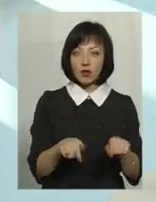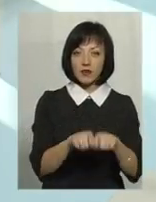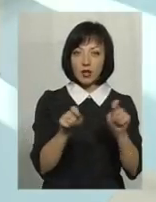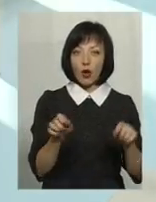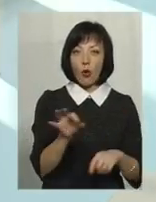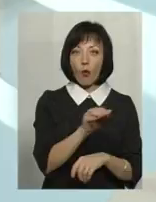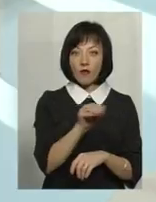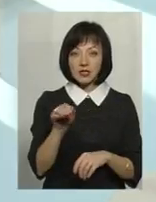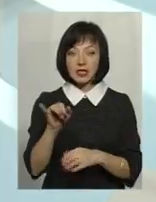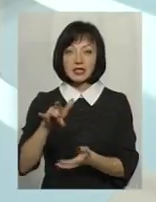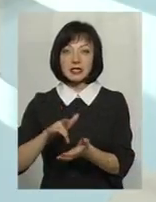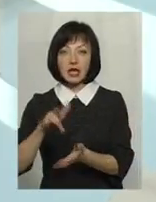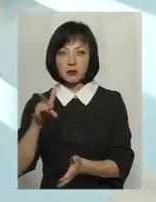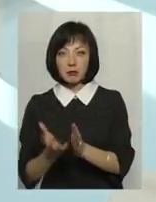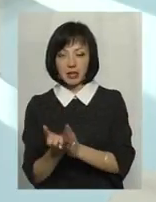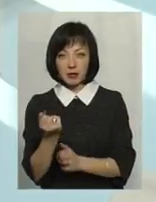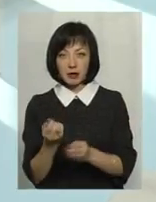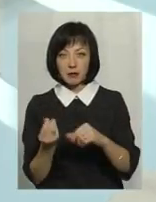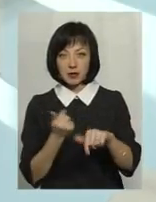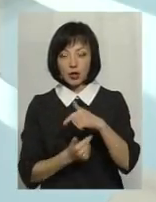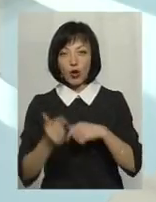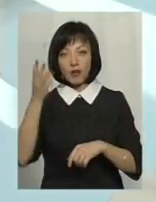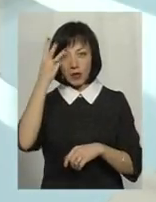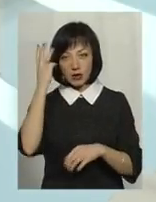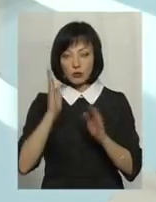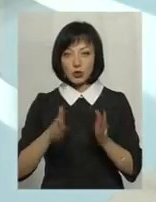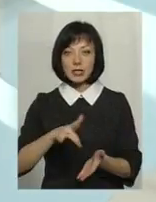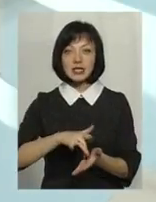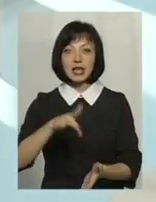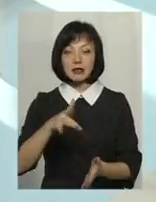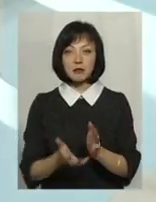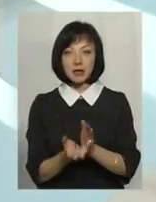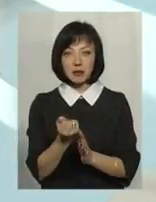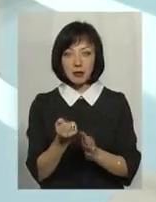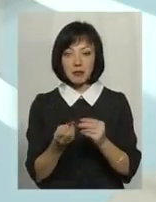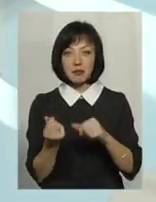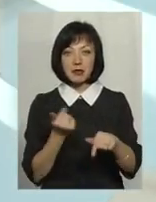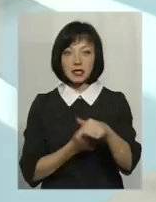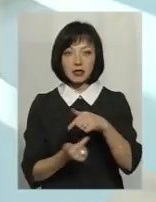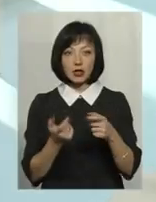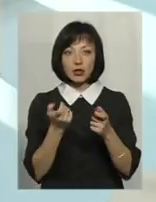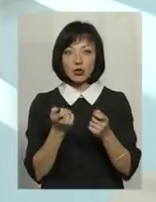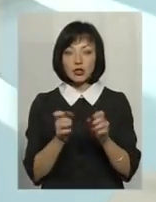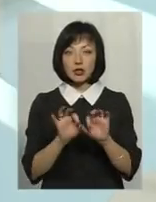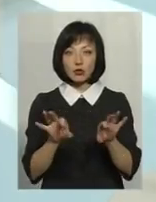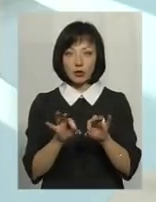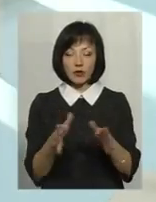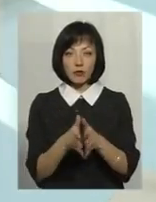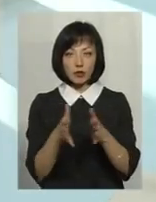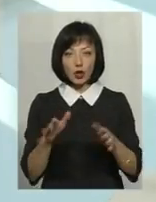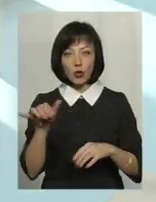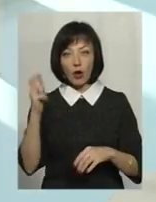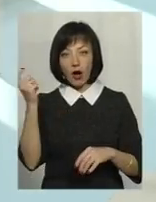офіси і центр підтримки бізнесу. То у нас у Хмельницькому буде власний центр підтримки бізнесу, який зараз трошки ще більше розповім. А у